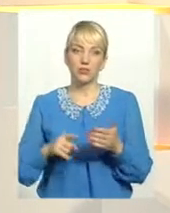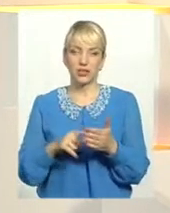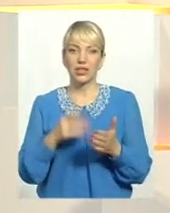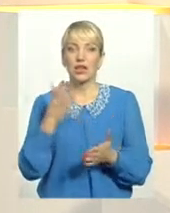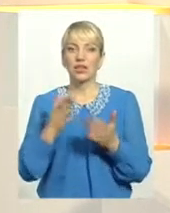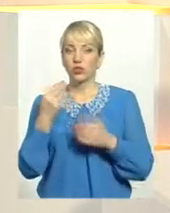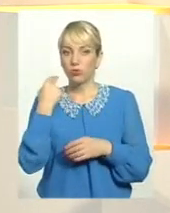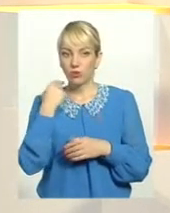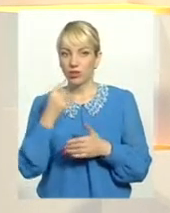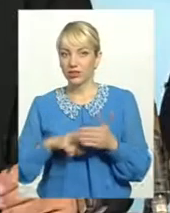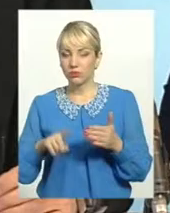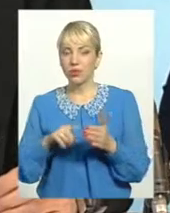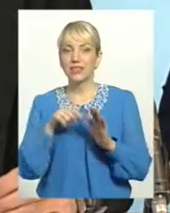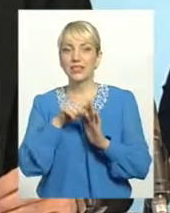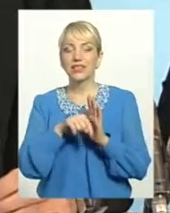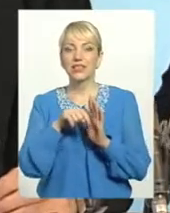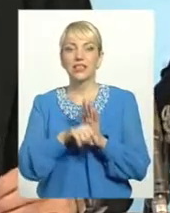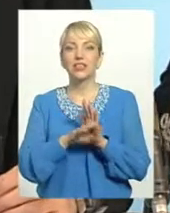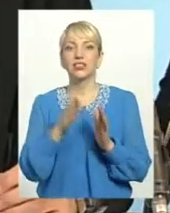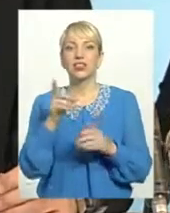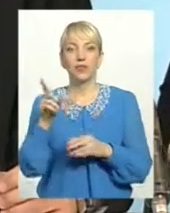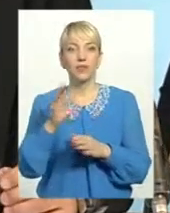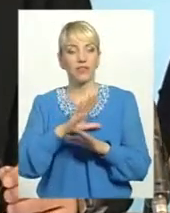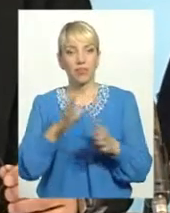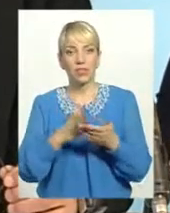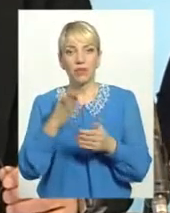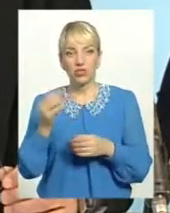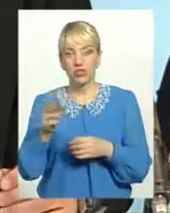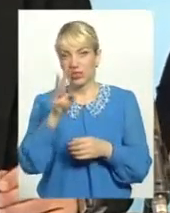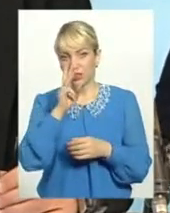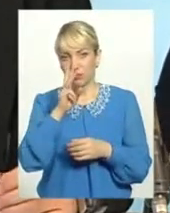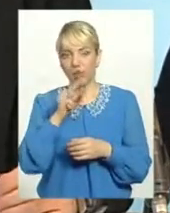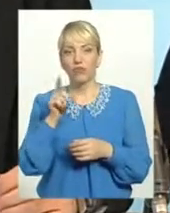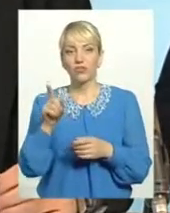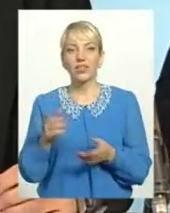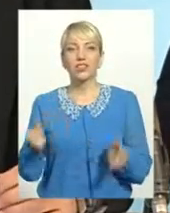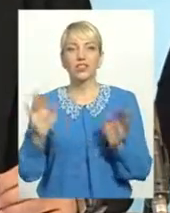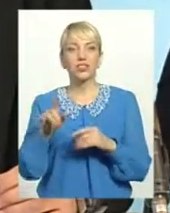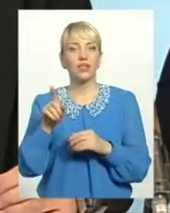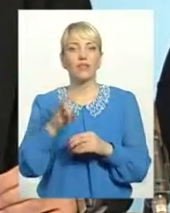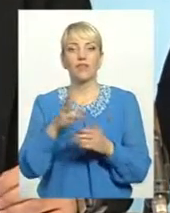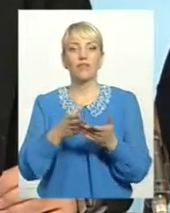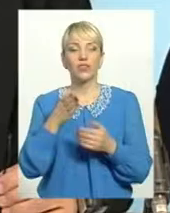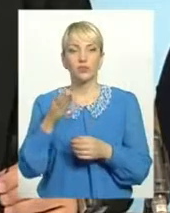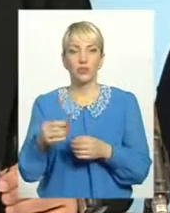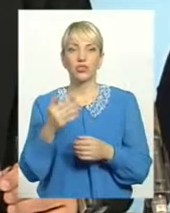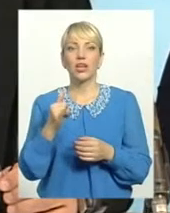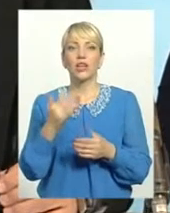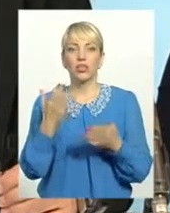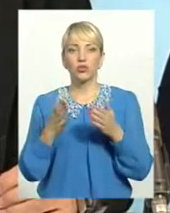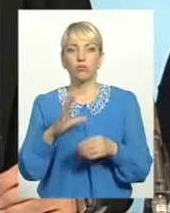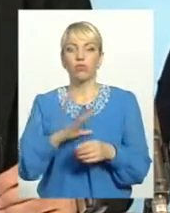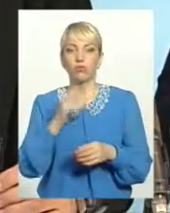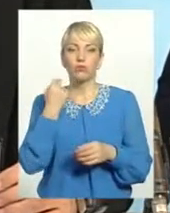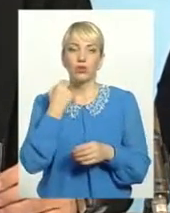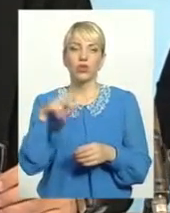значить, якщо там була невиплачена заробітна плата, вона так і залишилася невиплаченою, і якщо були борги до пенсійного